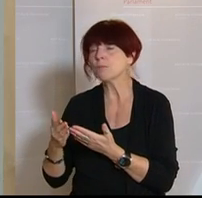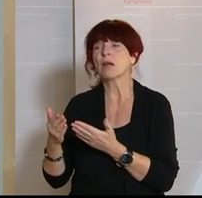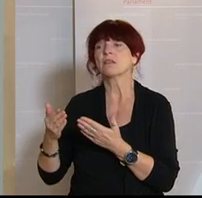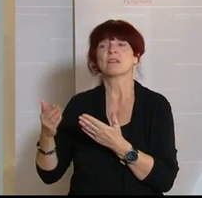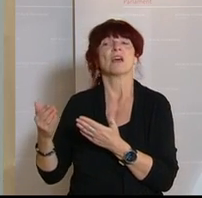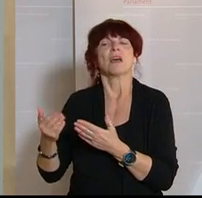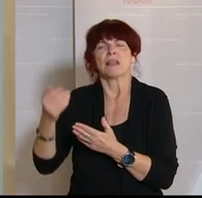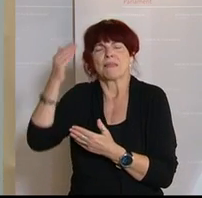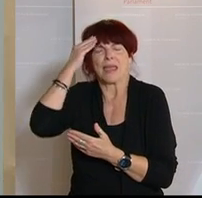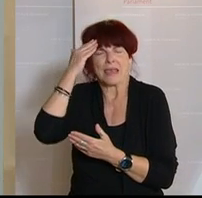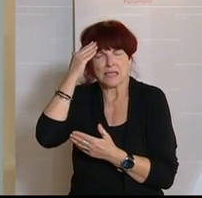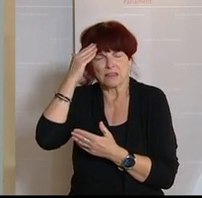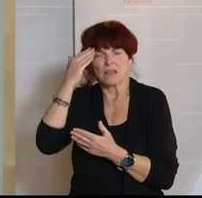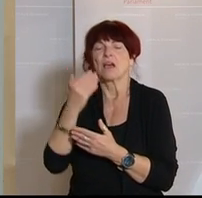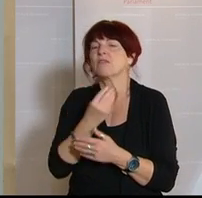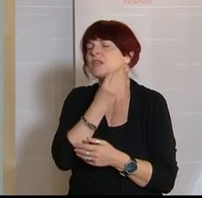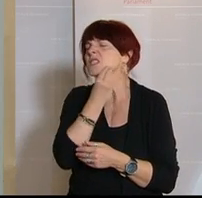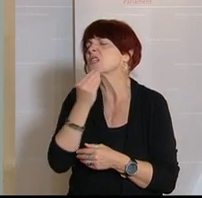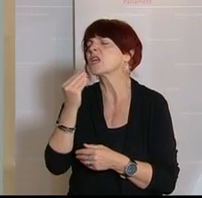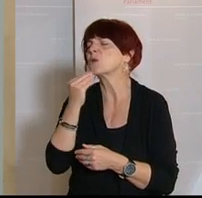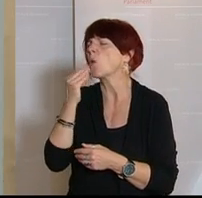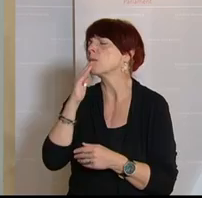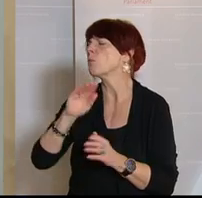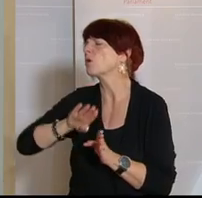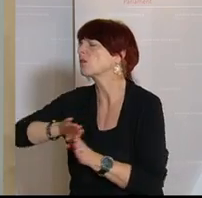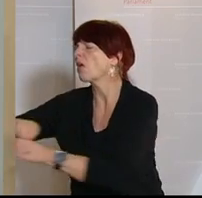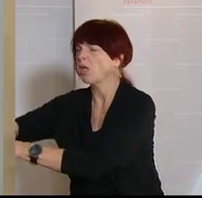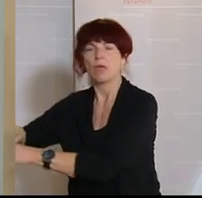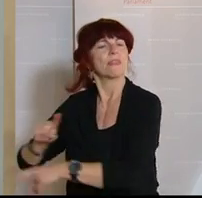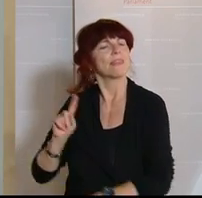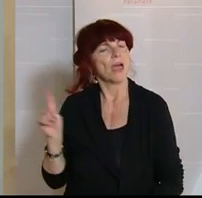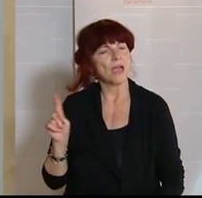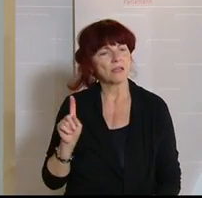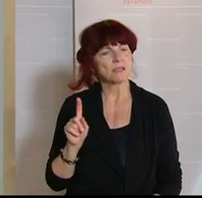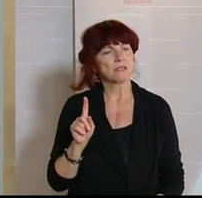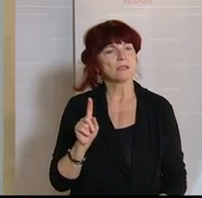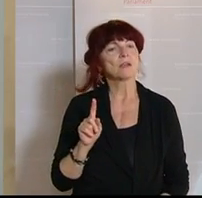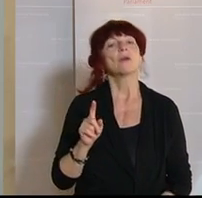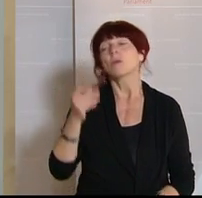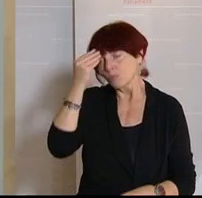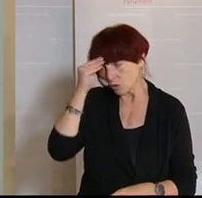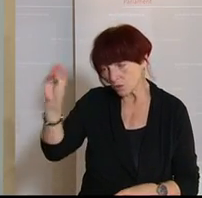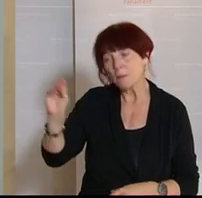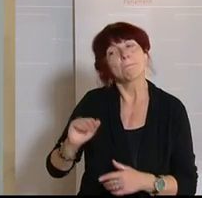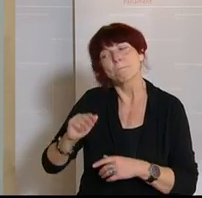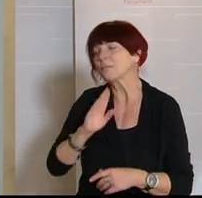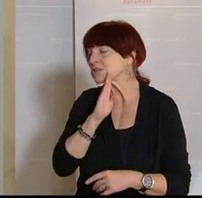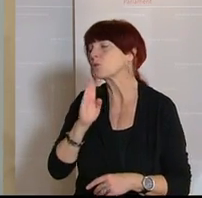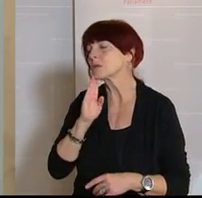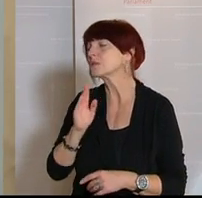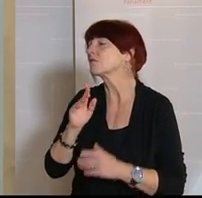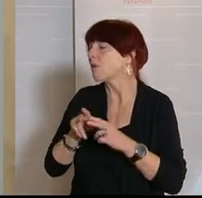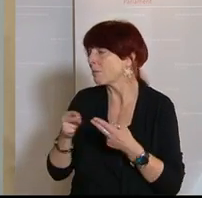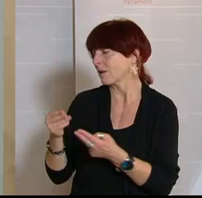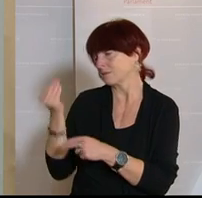Senioren wegzusperren. Das an die Interesse des Pensionistenverbandes. Wir wollen Menschenleben retten und sind junge und auch ältere Menschen